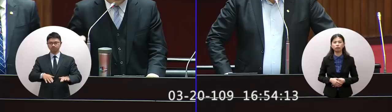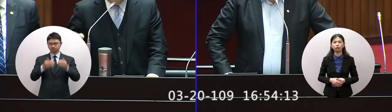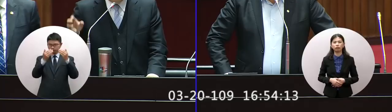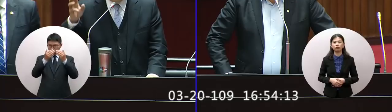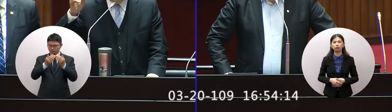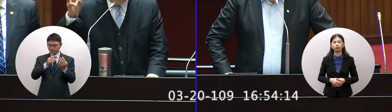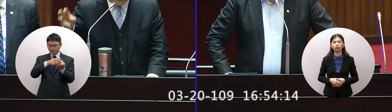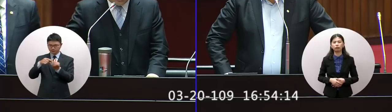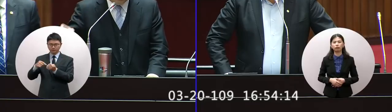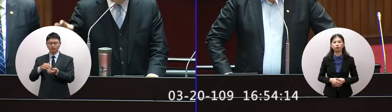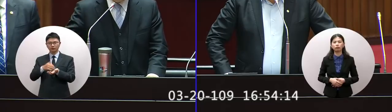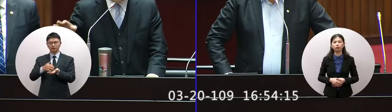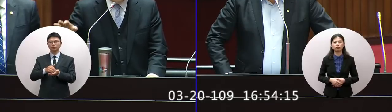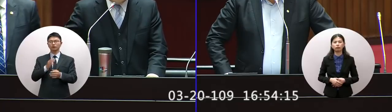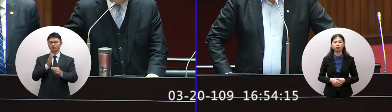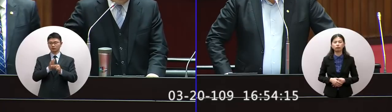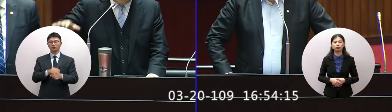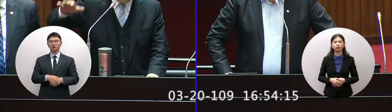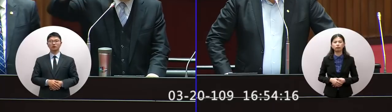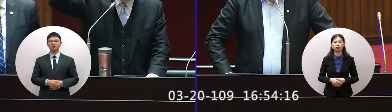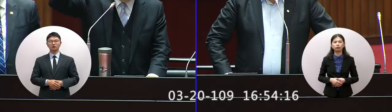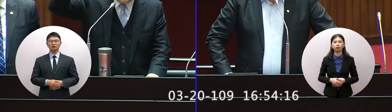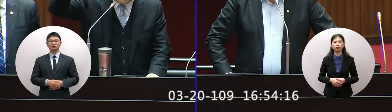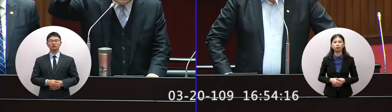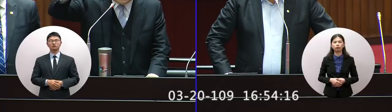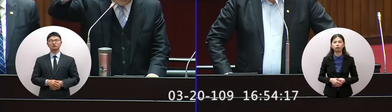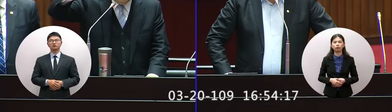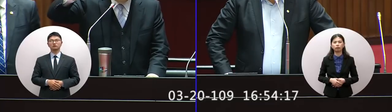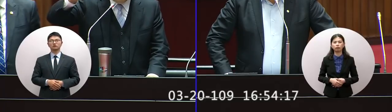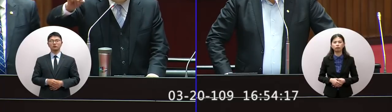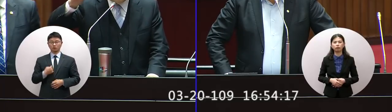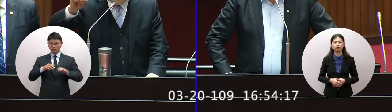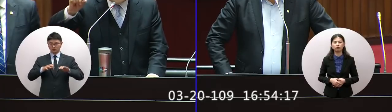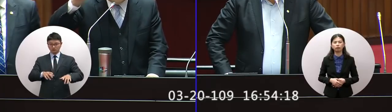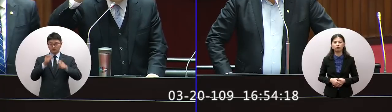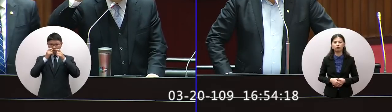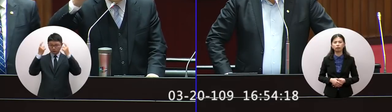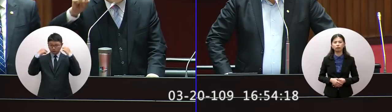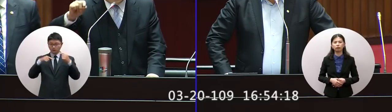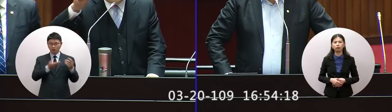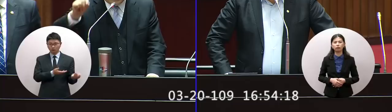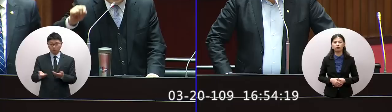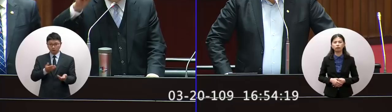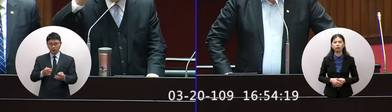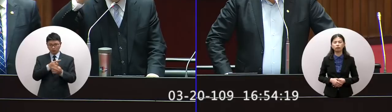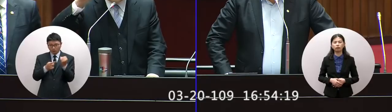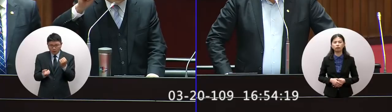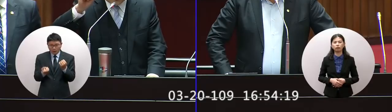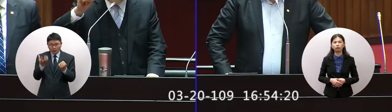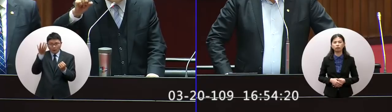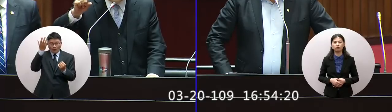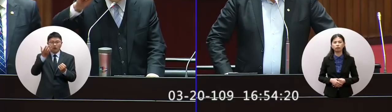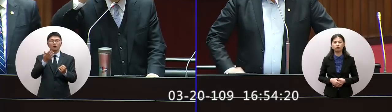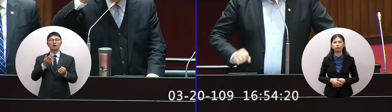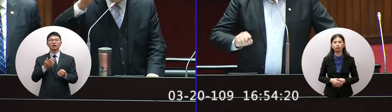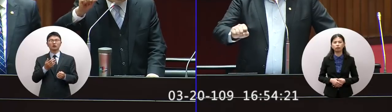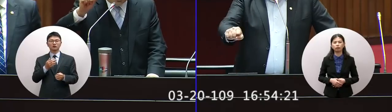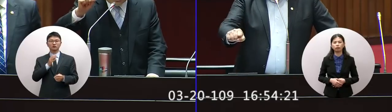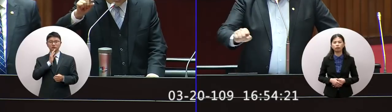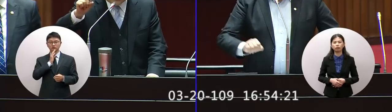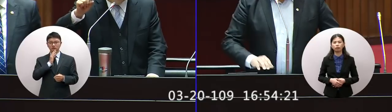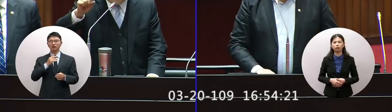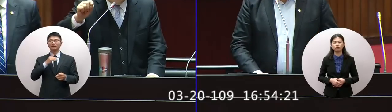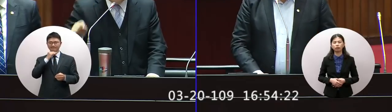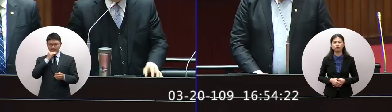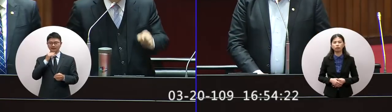那因為目前口罩的產量剛剛比較增加我們隨著產量可控制再來